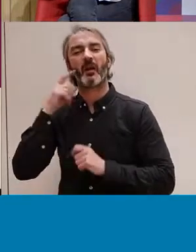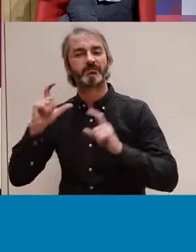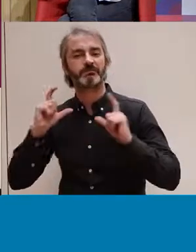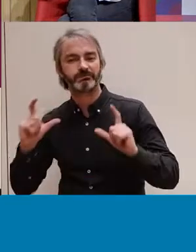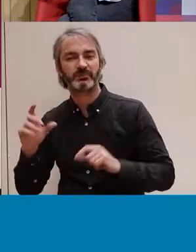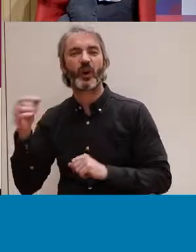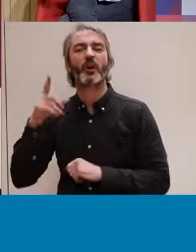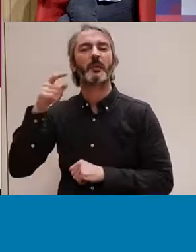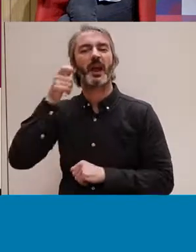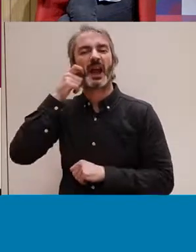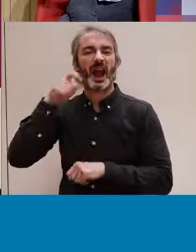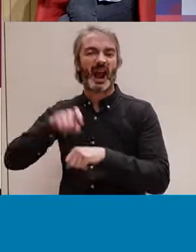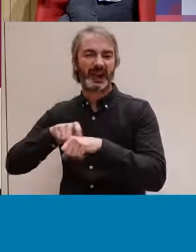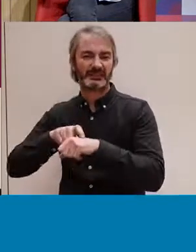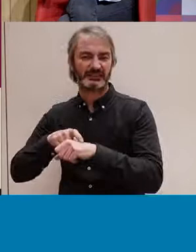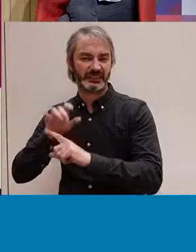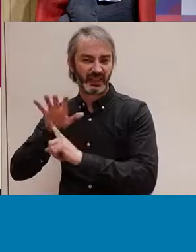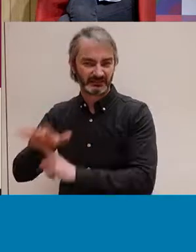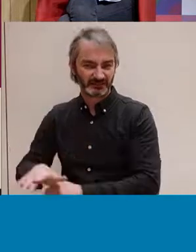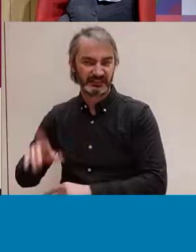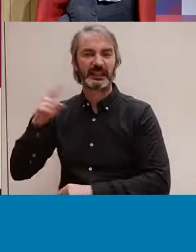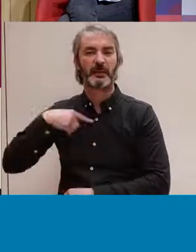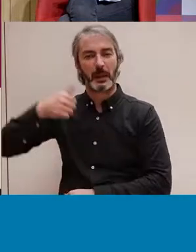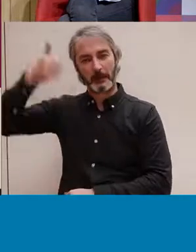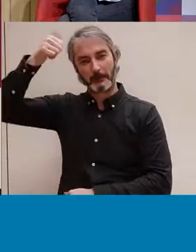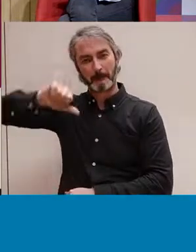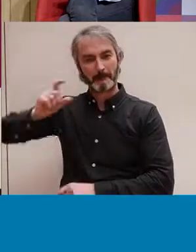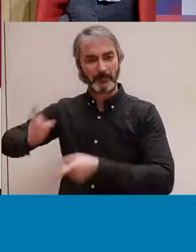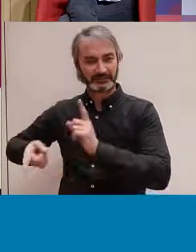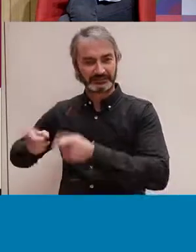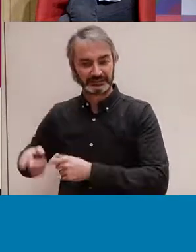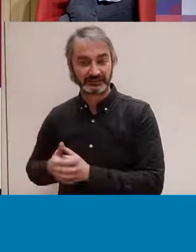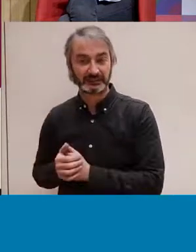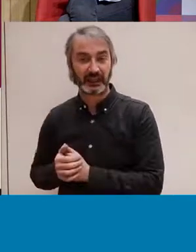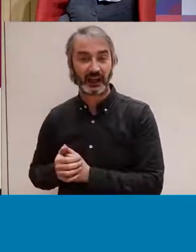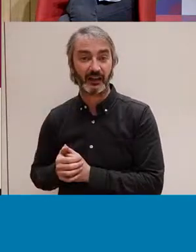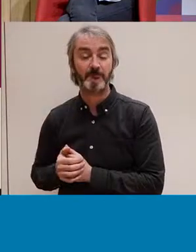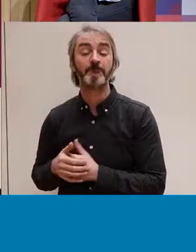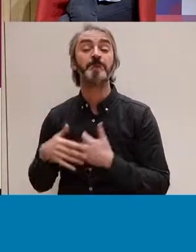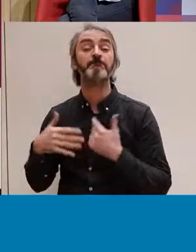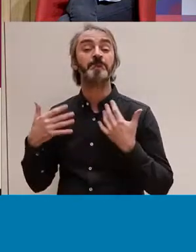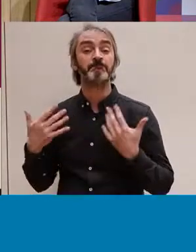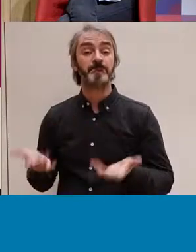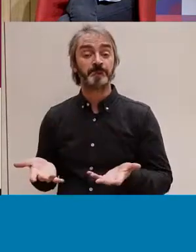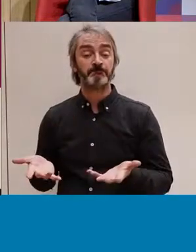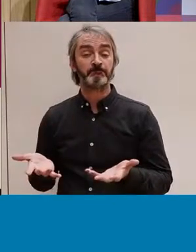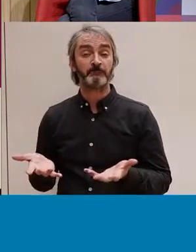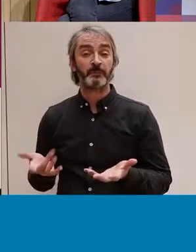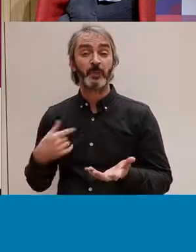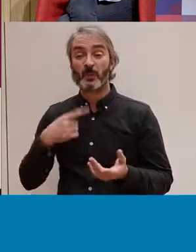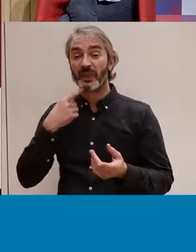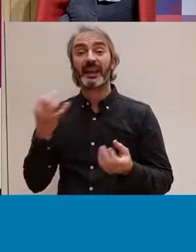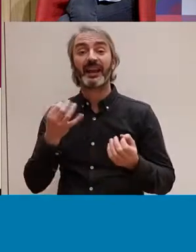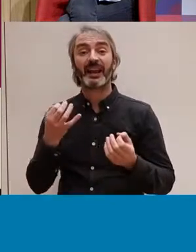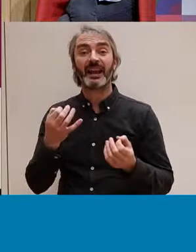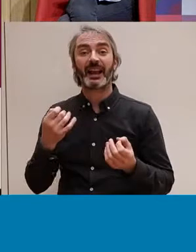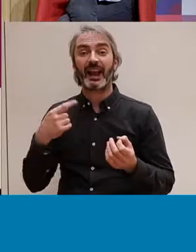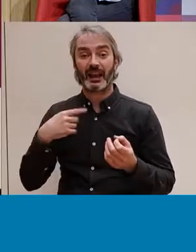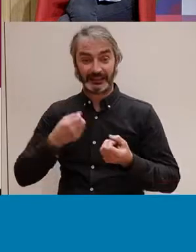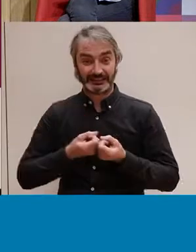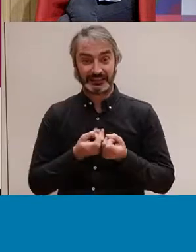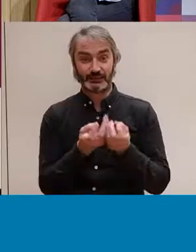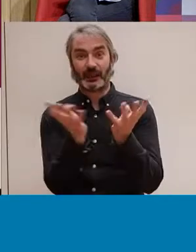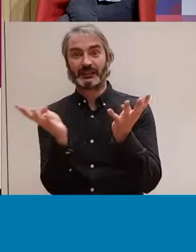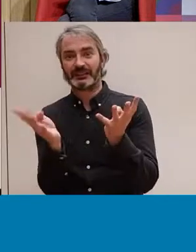mirada també racista i masclista. Ens trobem en què tot aquest tipus de representacions de la sexualitat